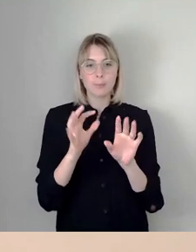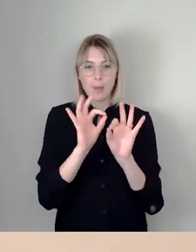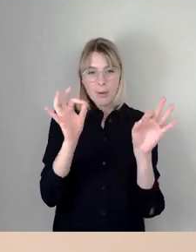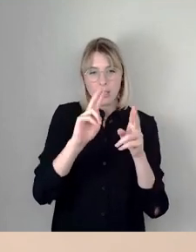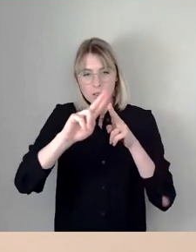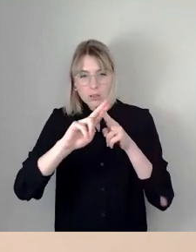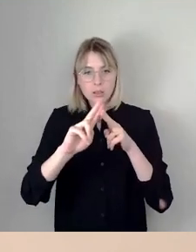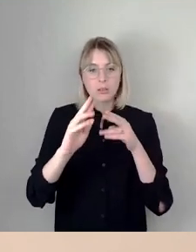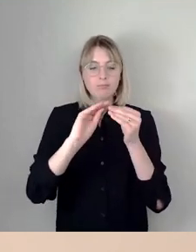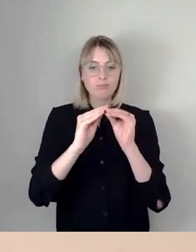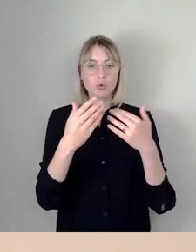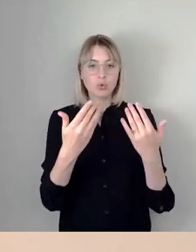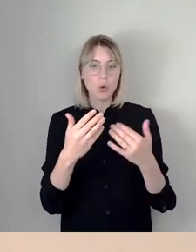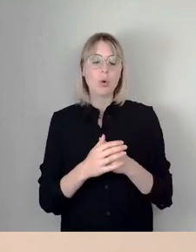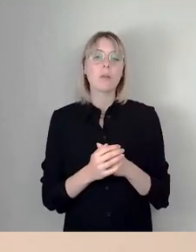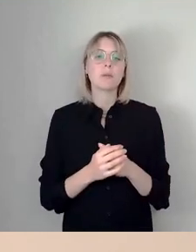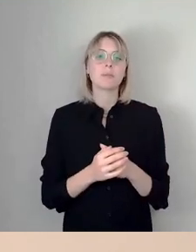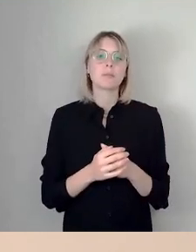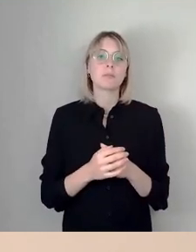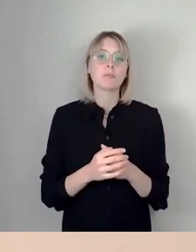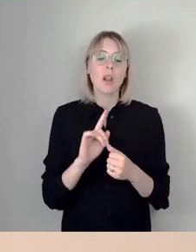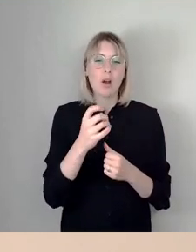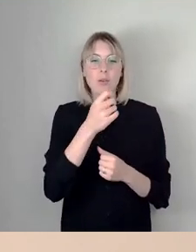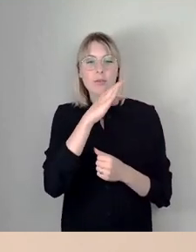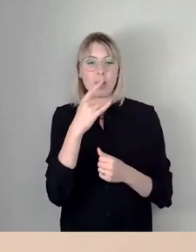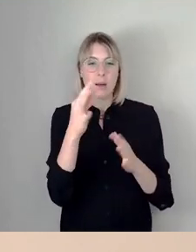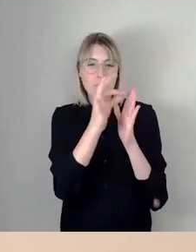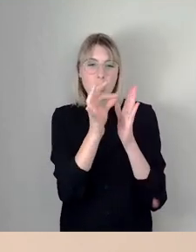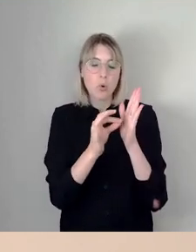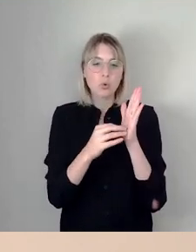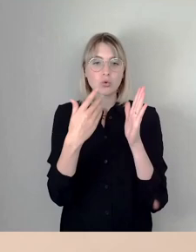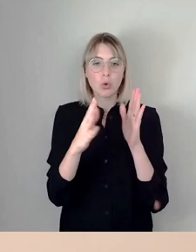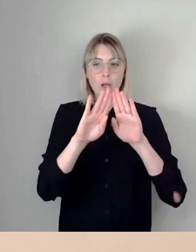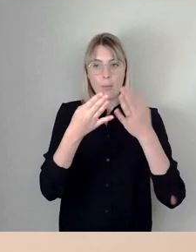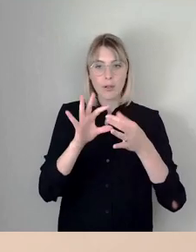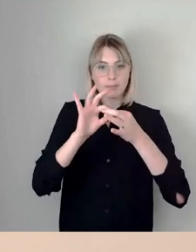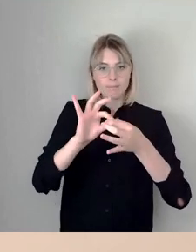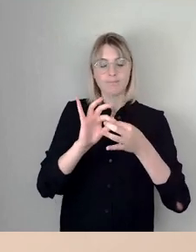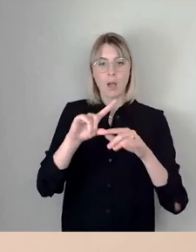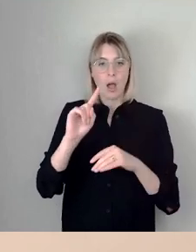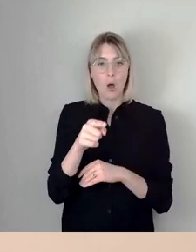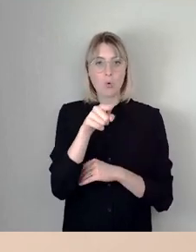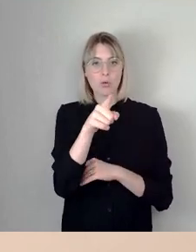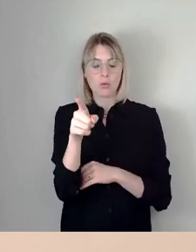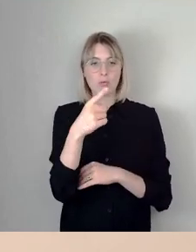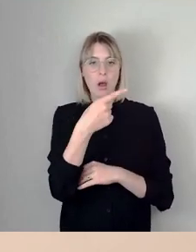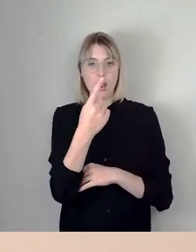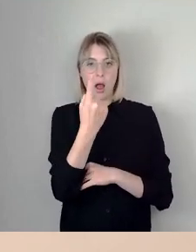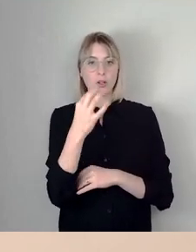passieren kann. Übrigens viele Punkte, die da drin sind, gebäudebezogen, finden Sie auch in dem von Ihnen einstimmig beschlossenen